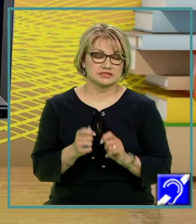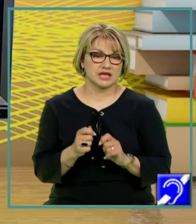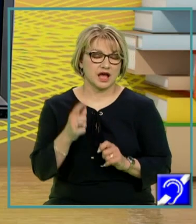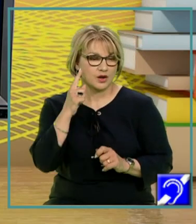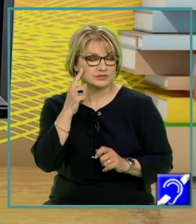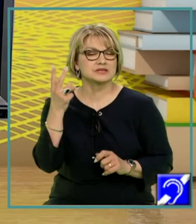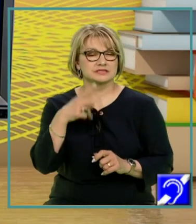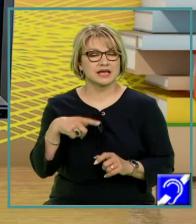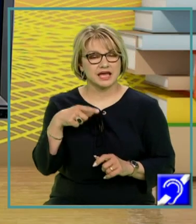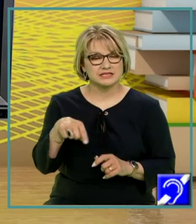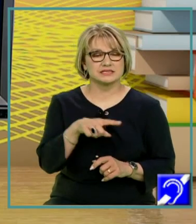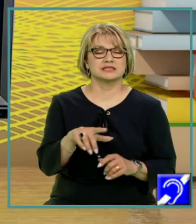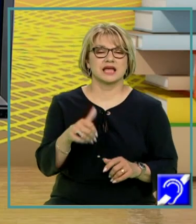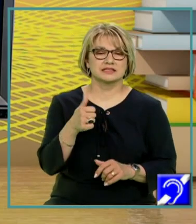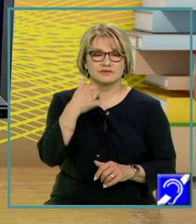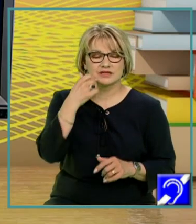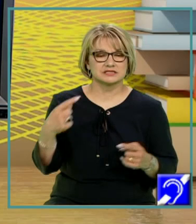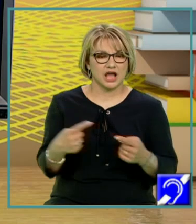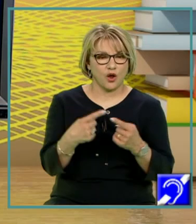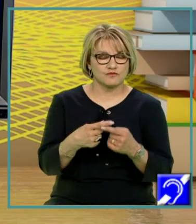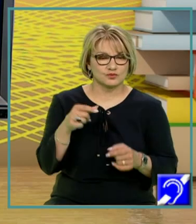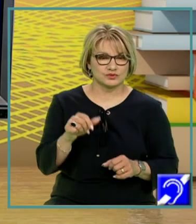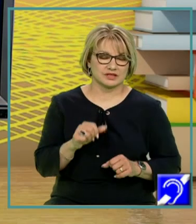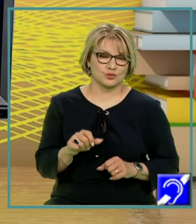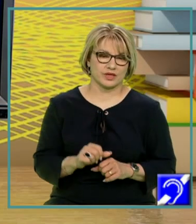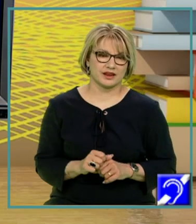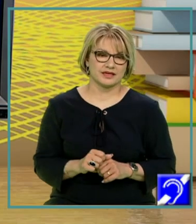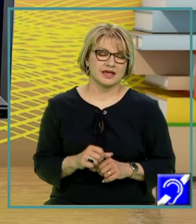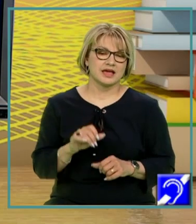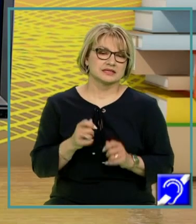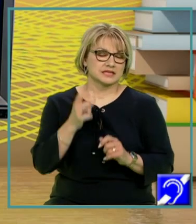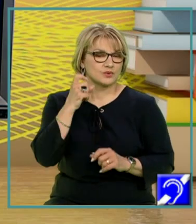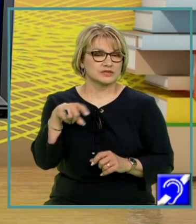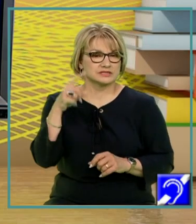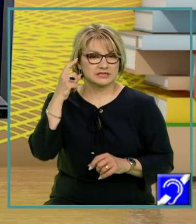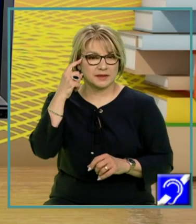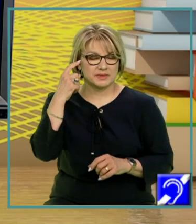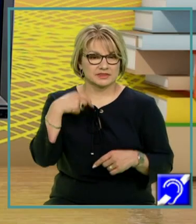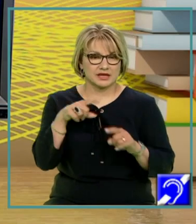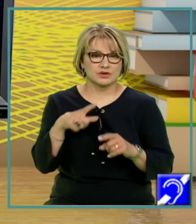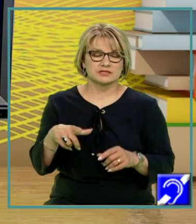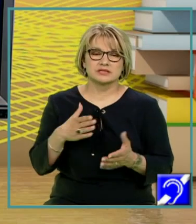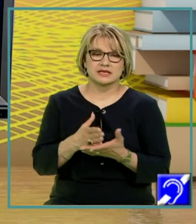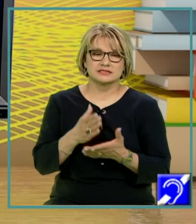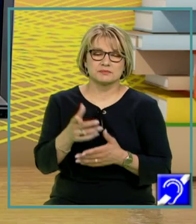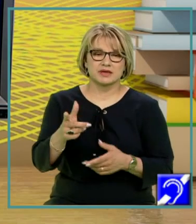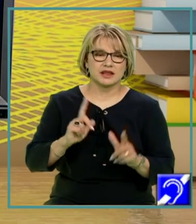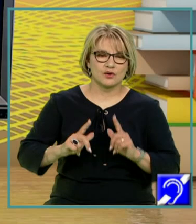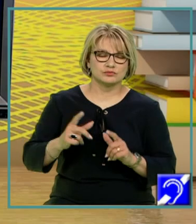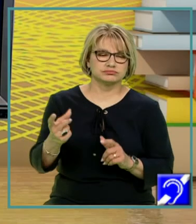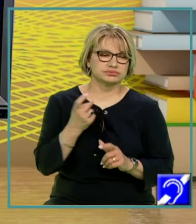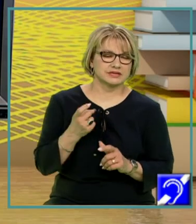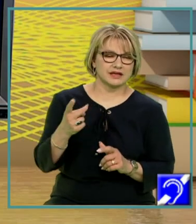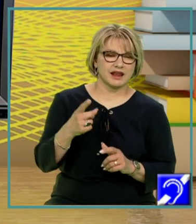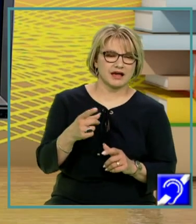există adevăruri atunci când se confruntă cu ele sau credeți mai degrabă că mintea noastră este întotdeauna pradă unor părtiniri cognitive